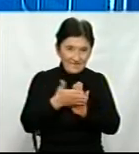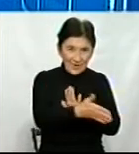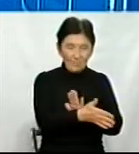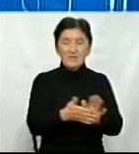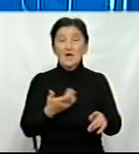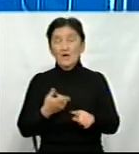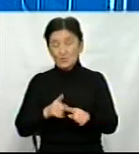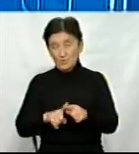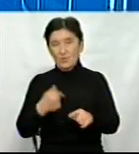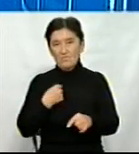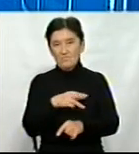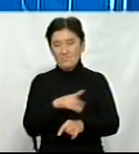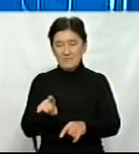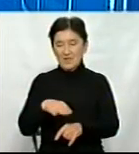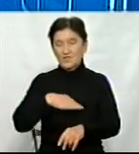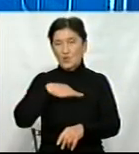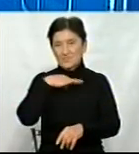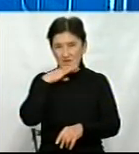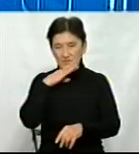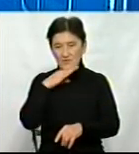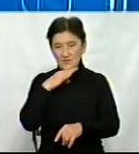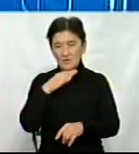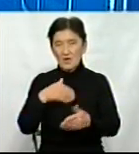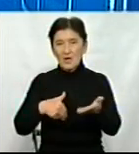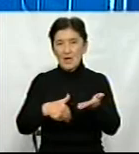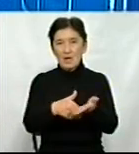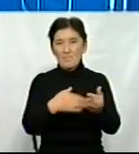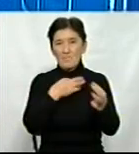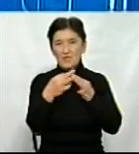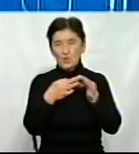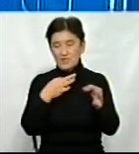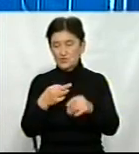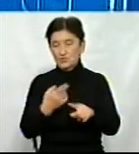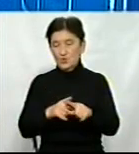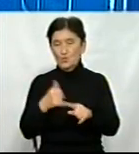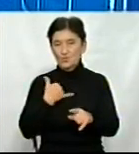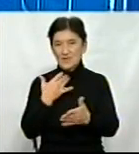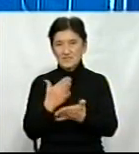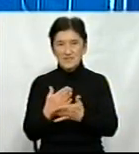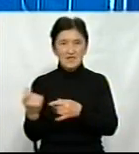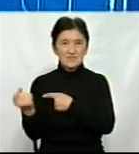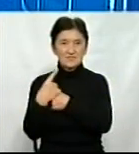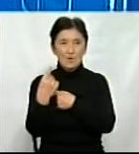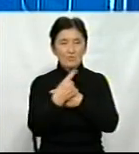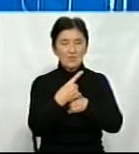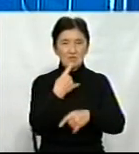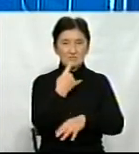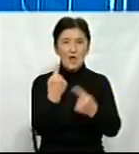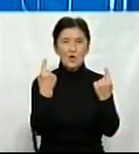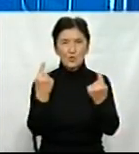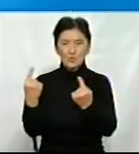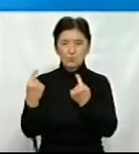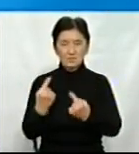ми проводимо достатньо на високому рівні методичному наші дослідження і в нас є замовлення крупних зарубіжних компаній.